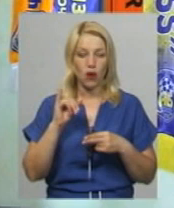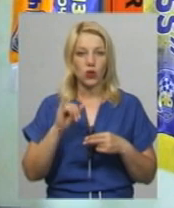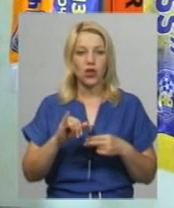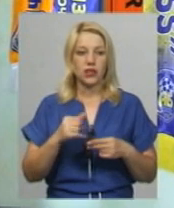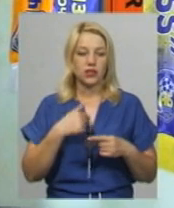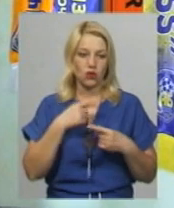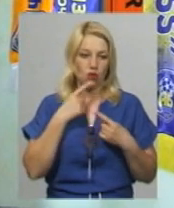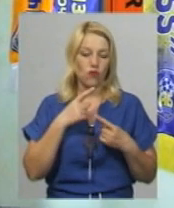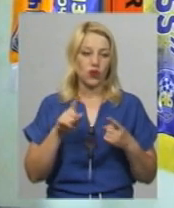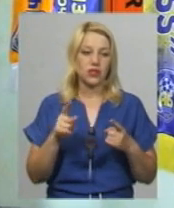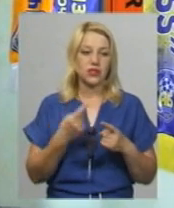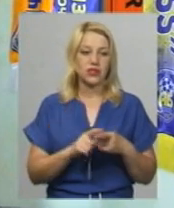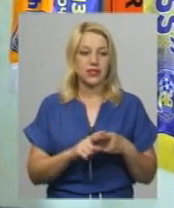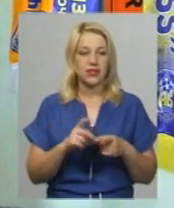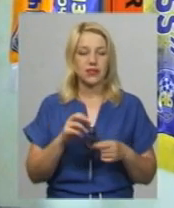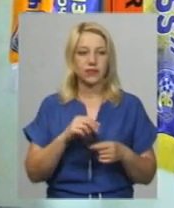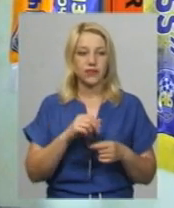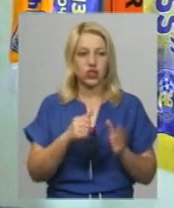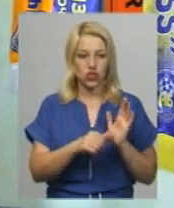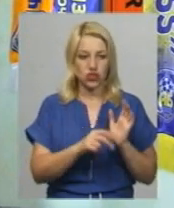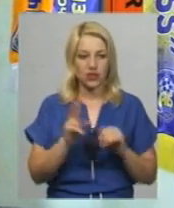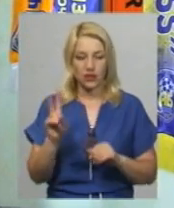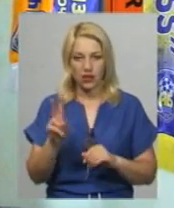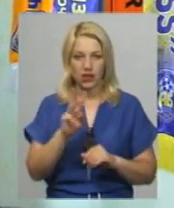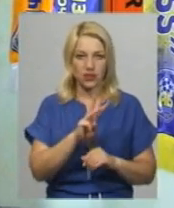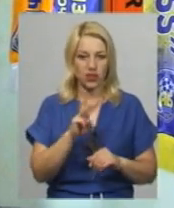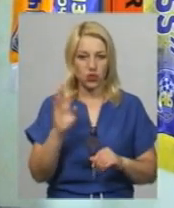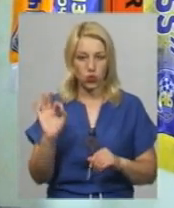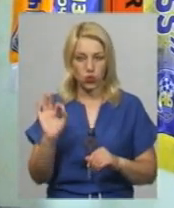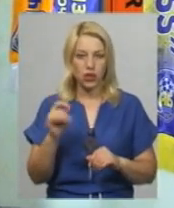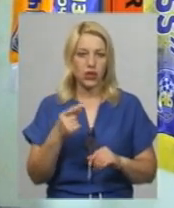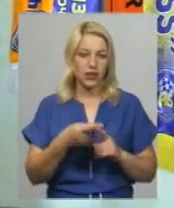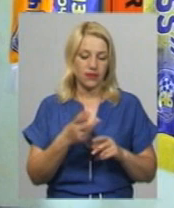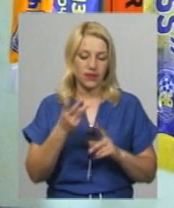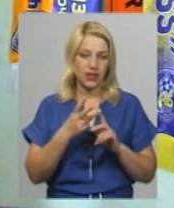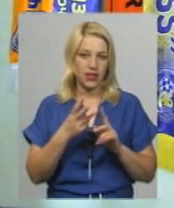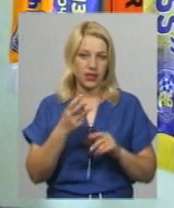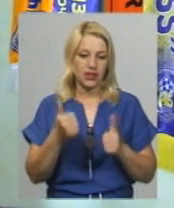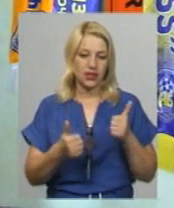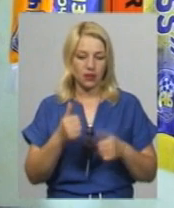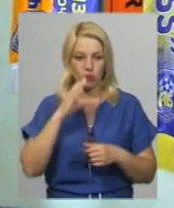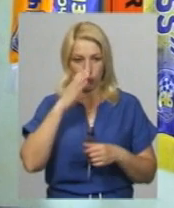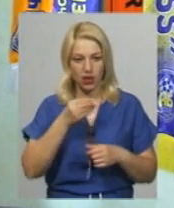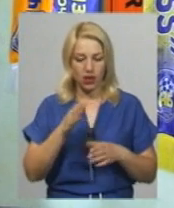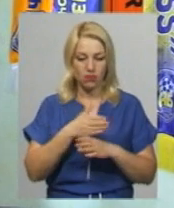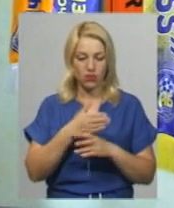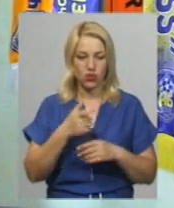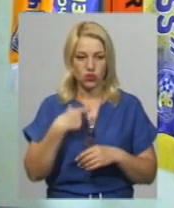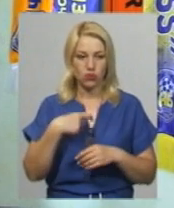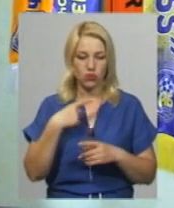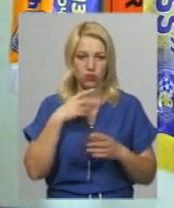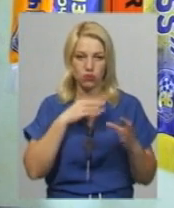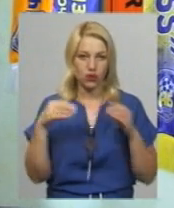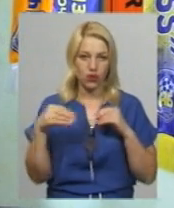за себе говорять, 6-2 і 3-0. Ну і в третій грі вже болгари між собою, напевне, переговорили,